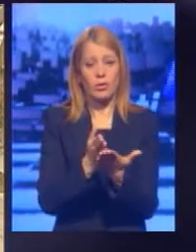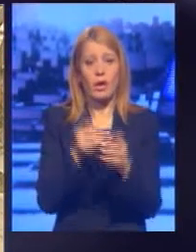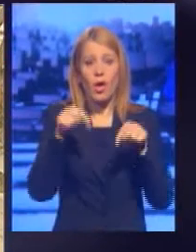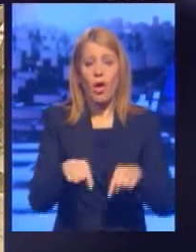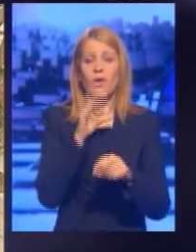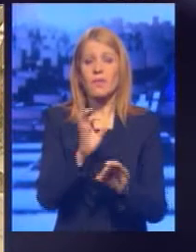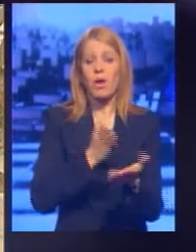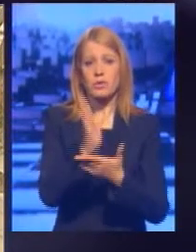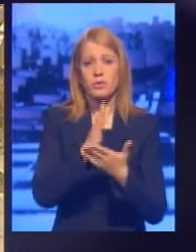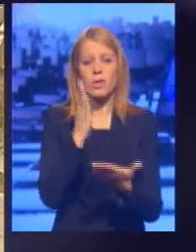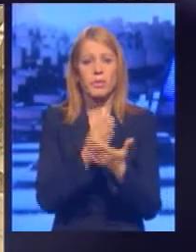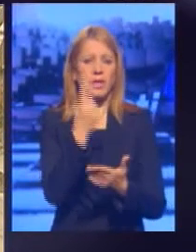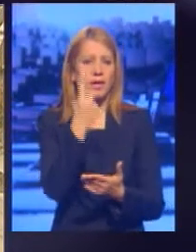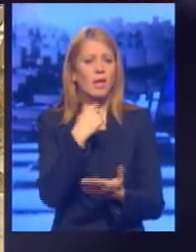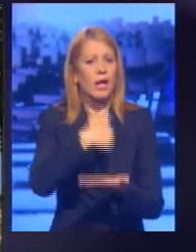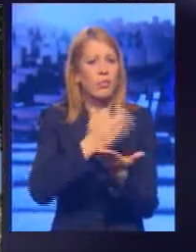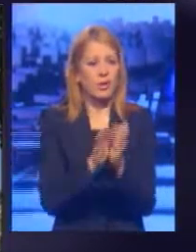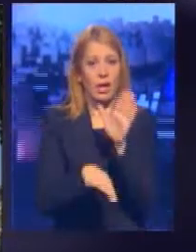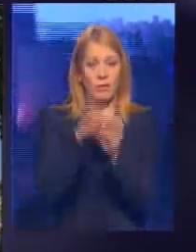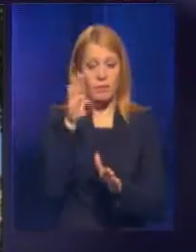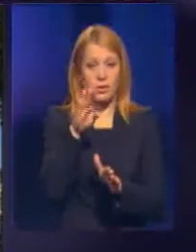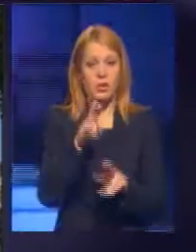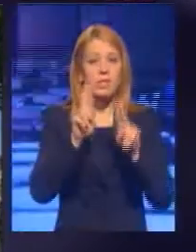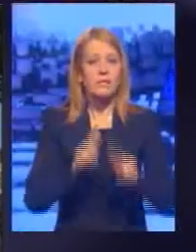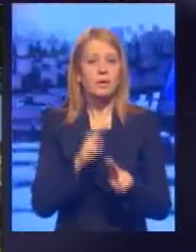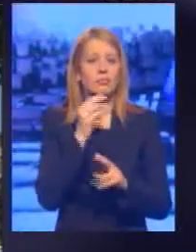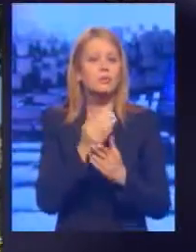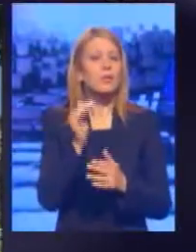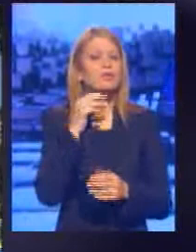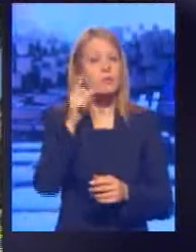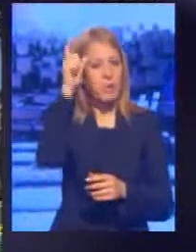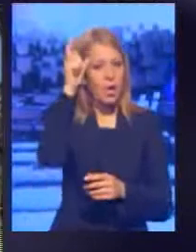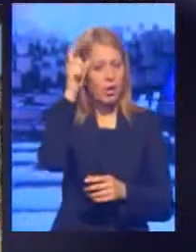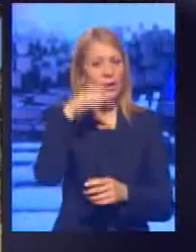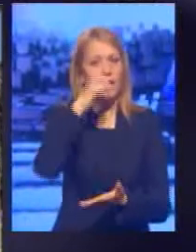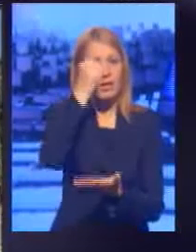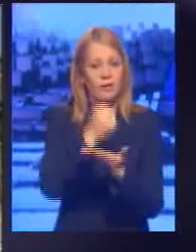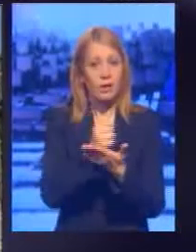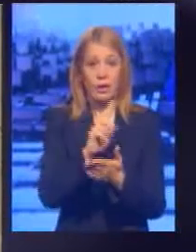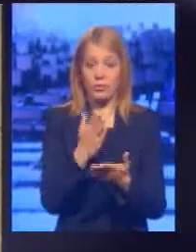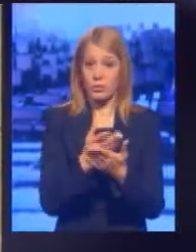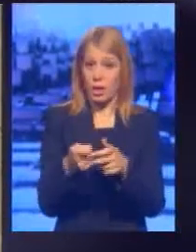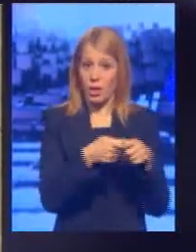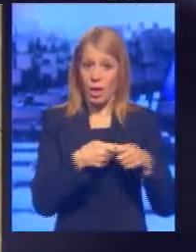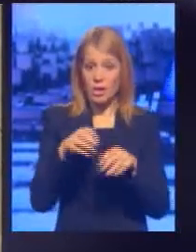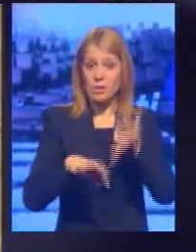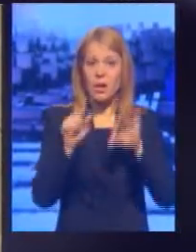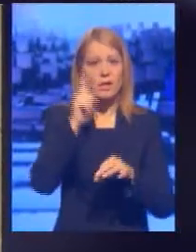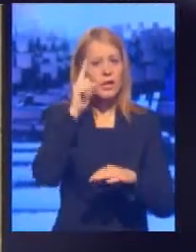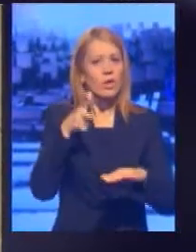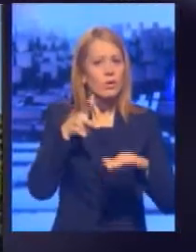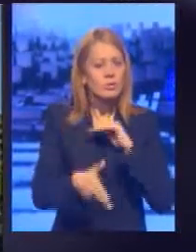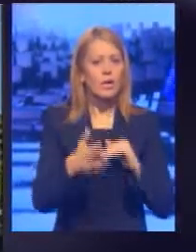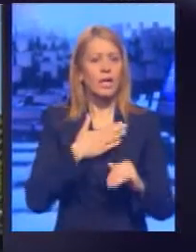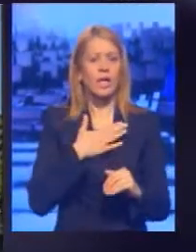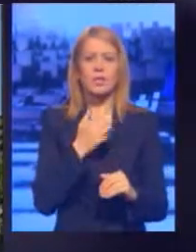će svakom slučaju biti jedna podela više. Zvanični Beograd tvrdi da neorganizovanje lokalnih izbora ne znači ukidjanje srpskih